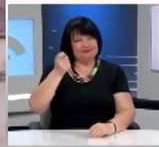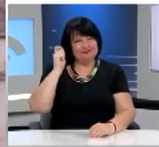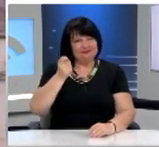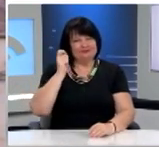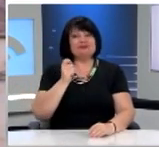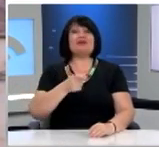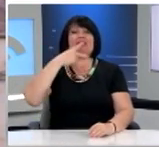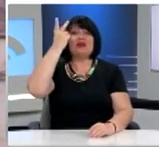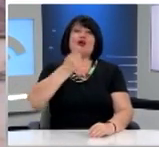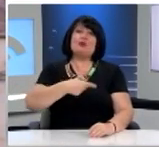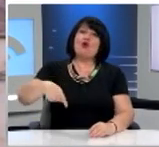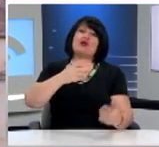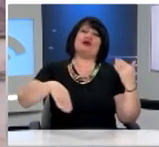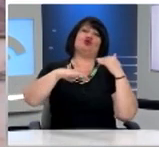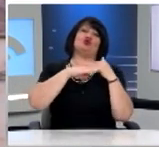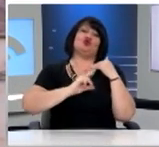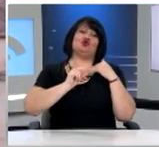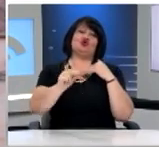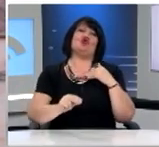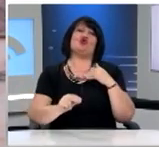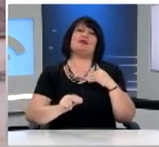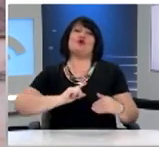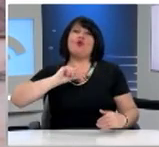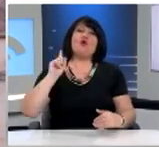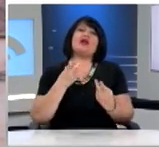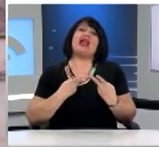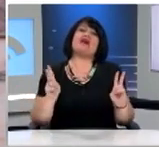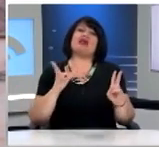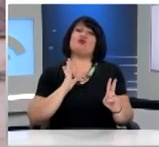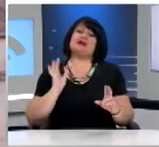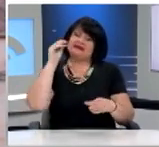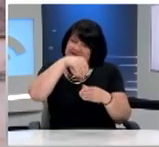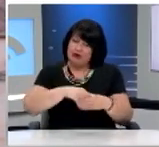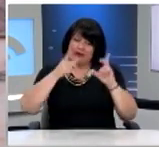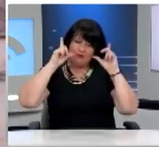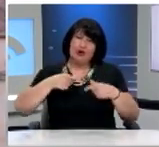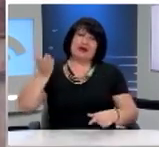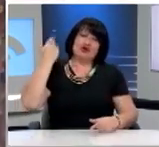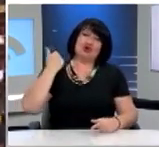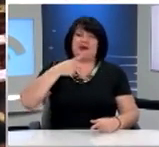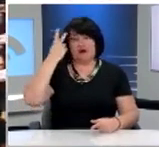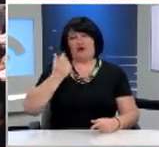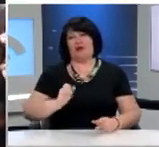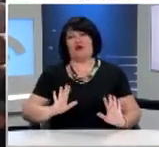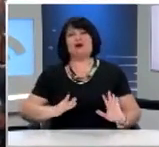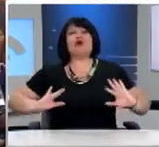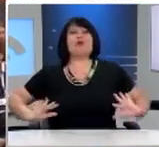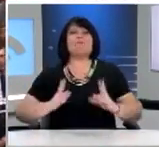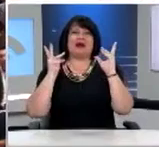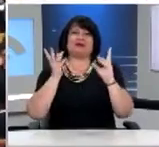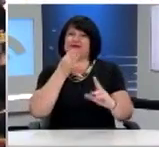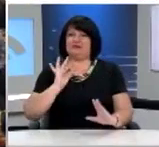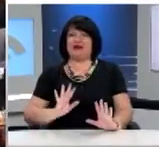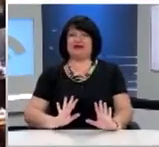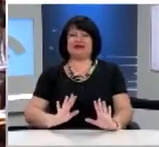και συμμετοχής Σε όλους τους τότε ελεύθερους πολίτες Αυτή η επαναστατική αλλαγή